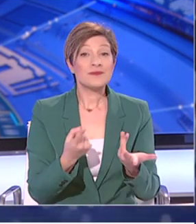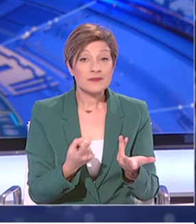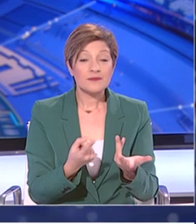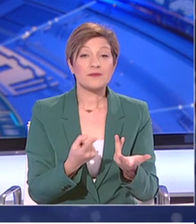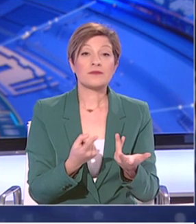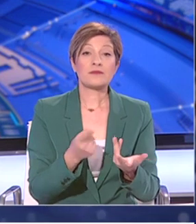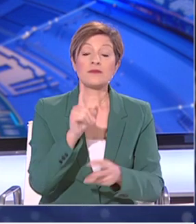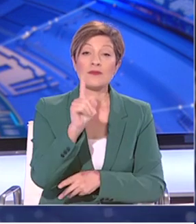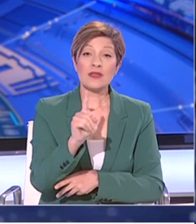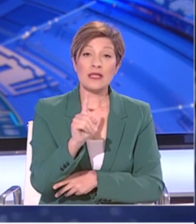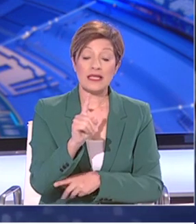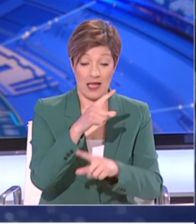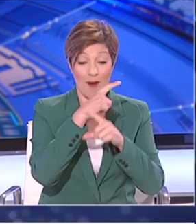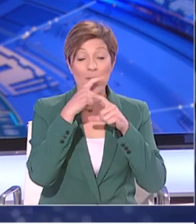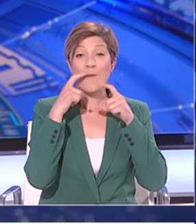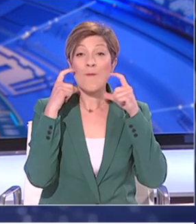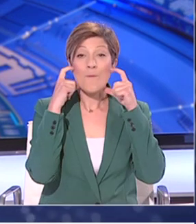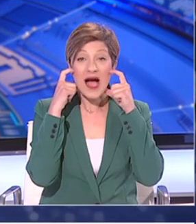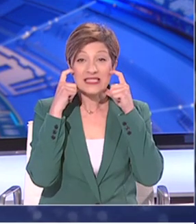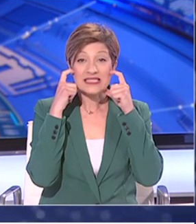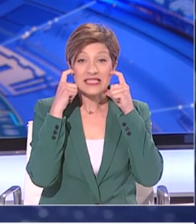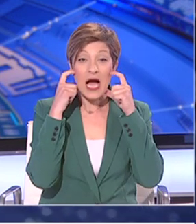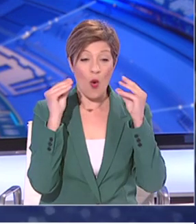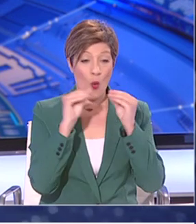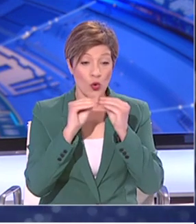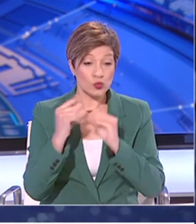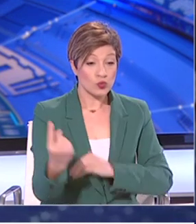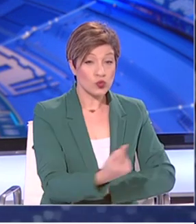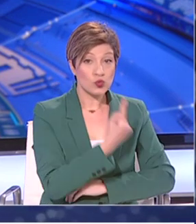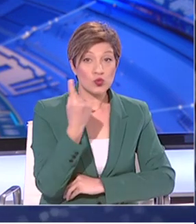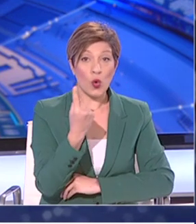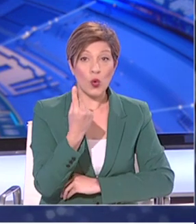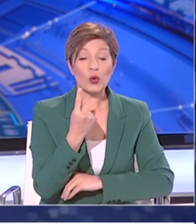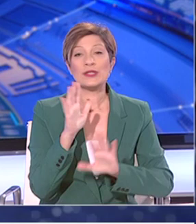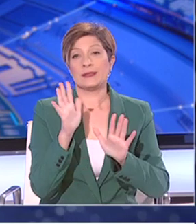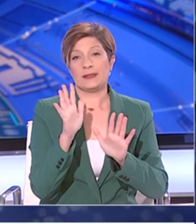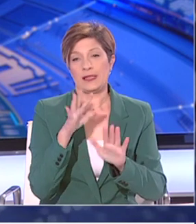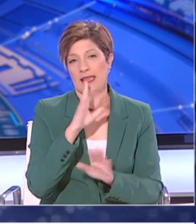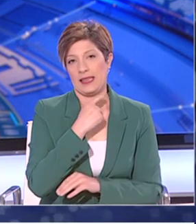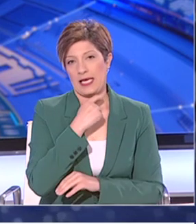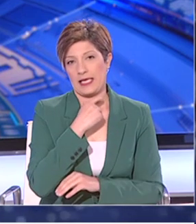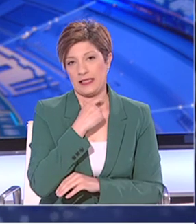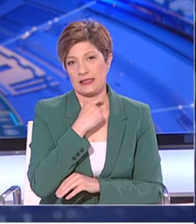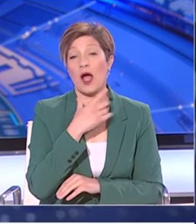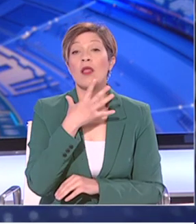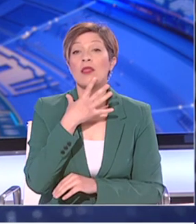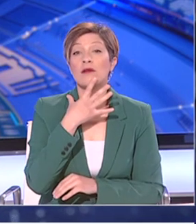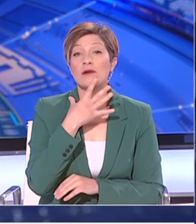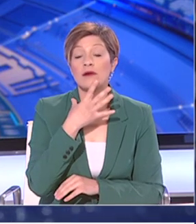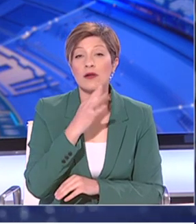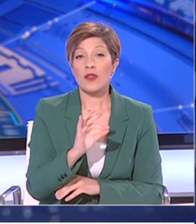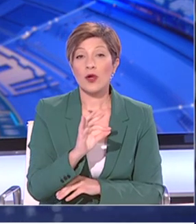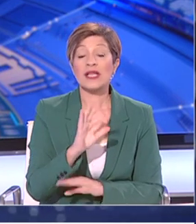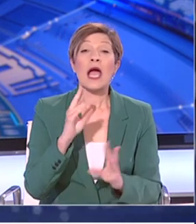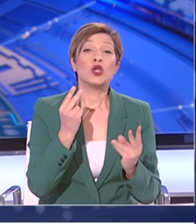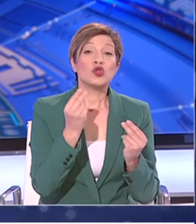του ενάντια στη μαζική χρήση μασκών από το γενικό πληθυσμό, επισημένοντας μάλιστα αυτή τη φορά τους κινδύνους από τη